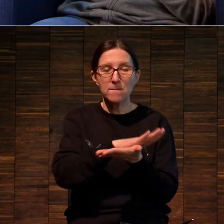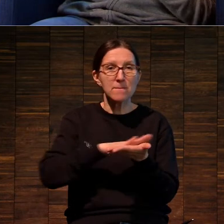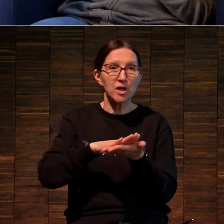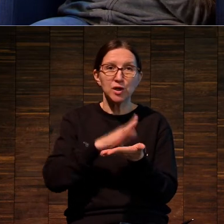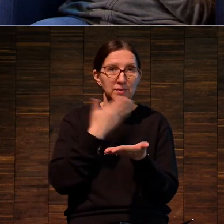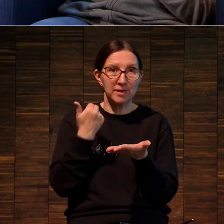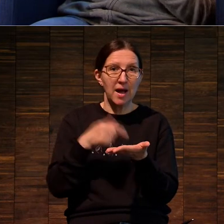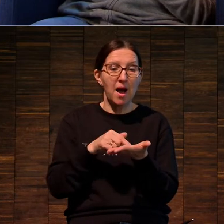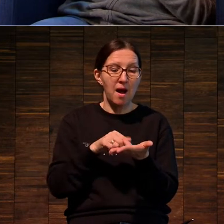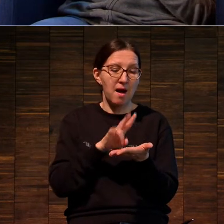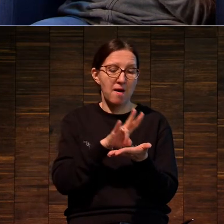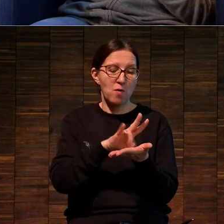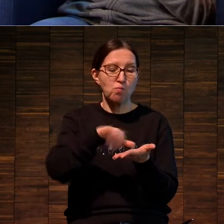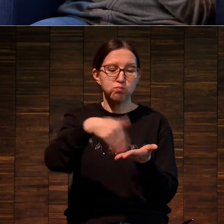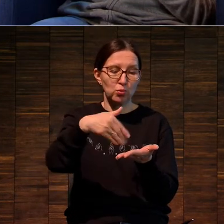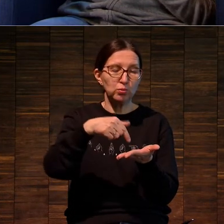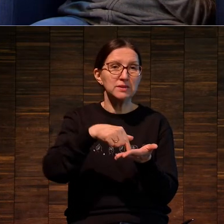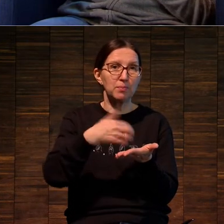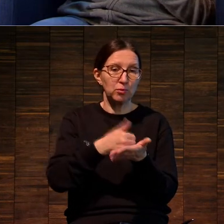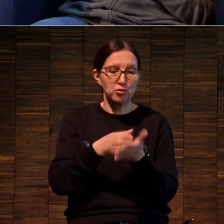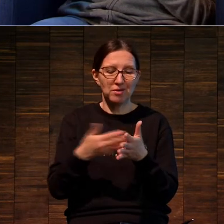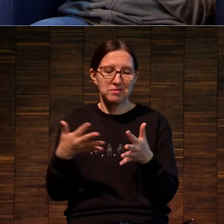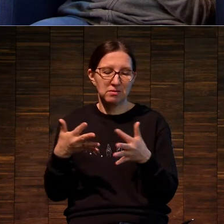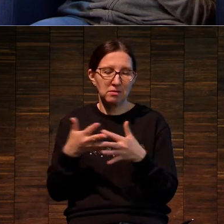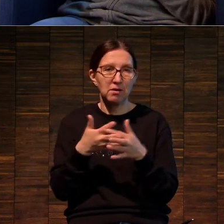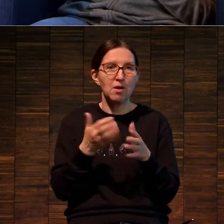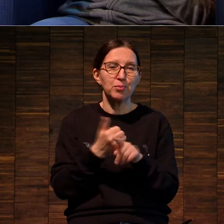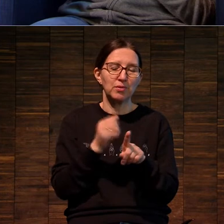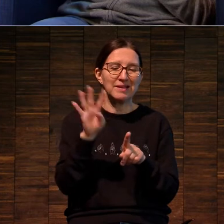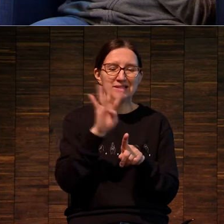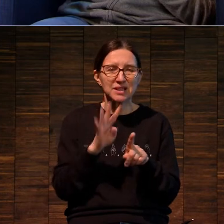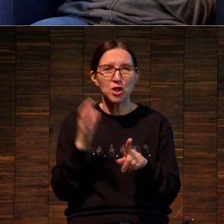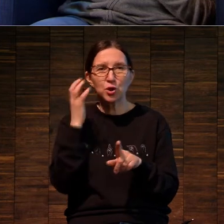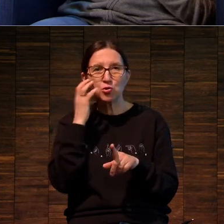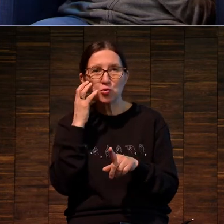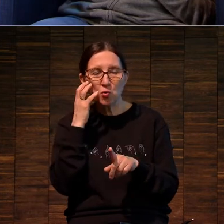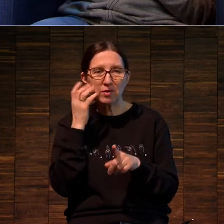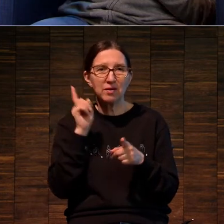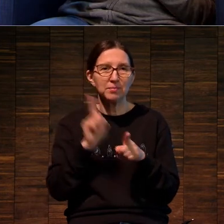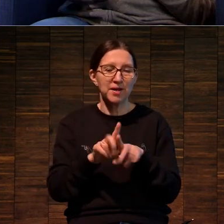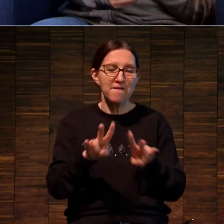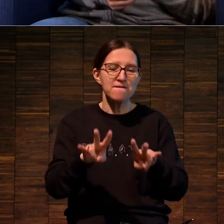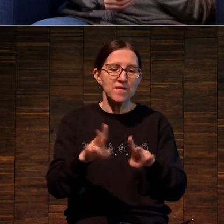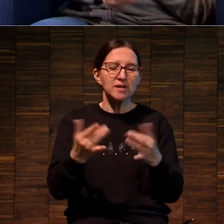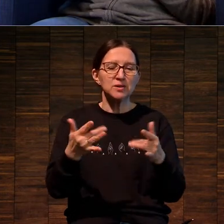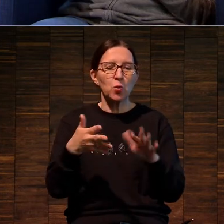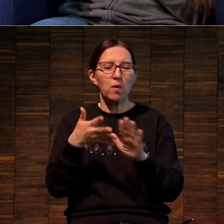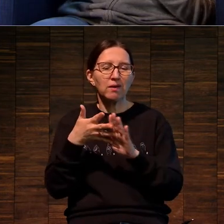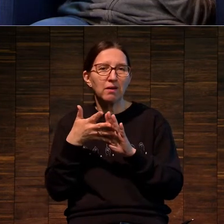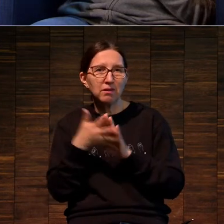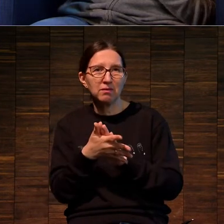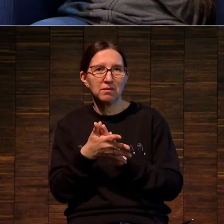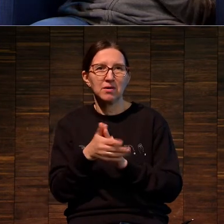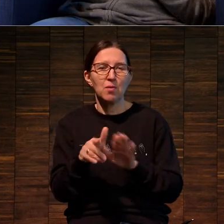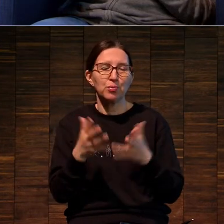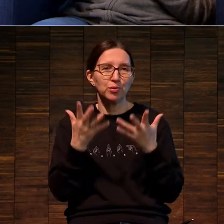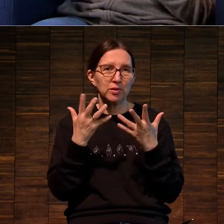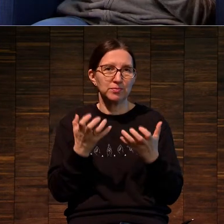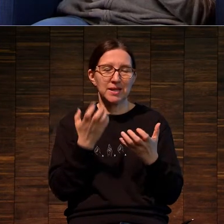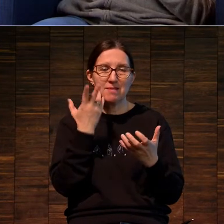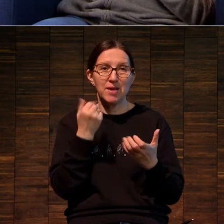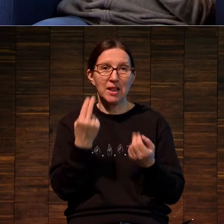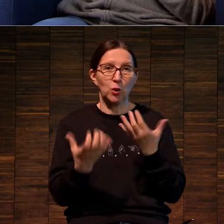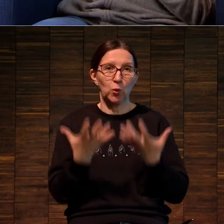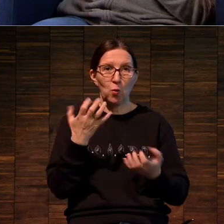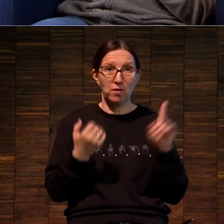где не покрасили, происходило травление, и появлялся серый или черный, в зависимости от длительности травления получался некий тон.